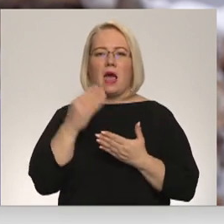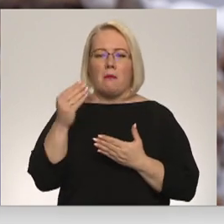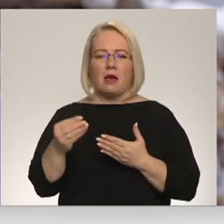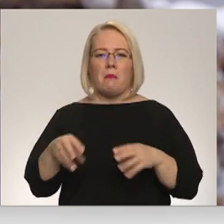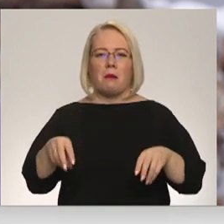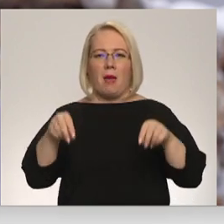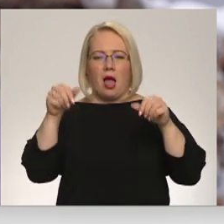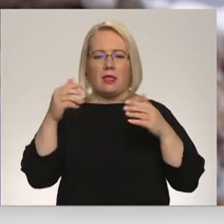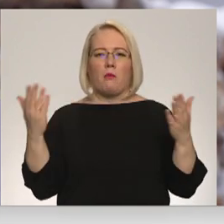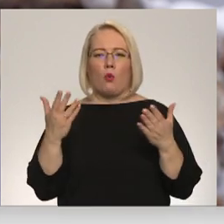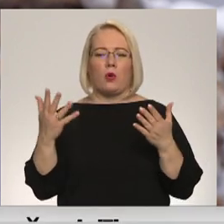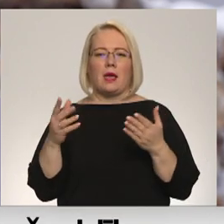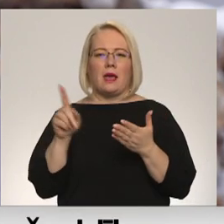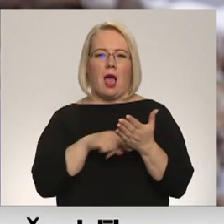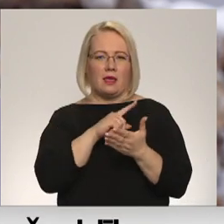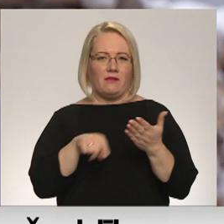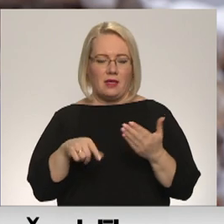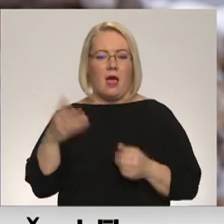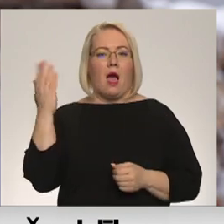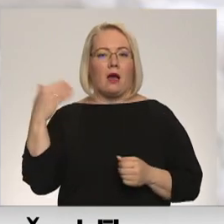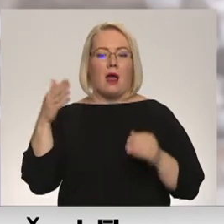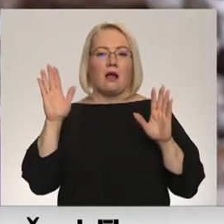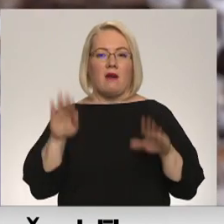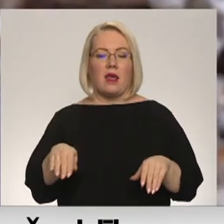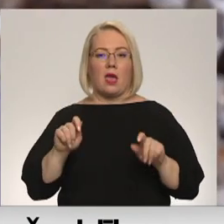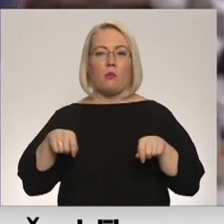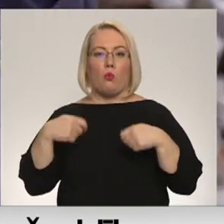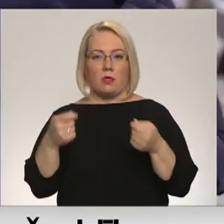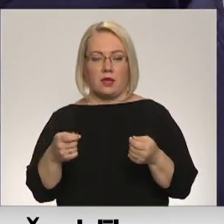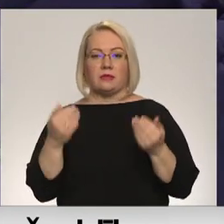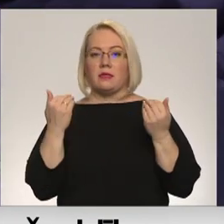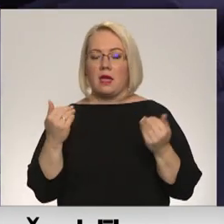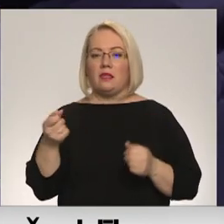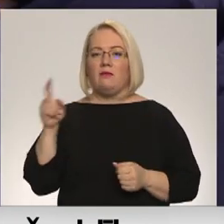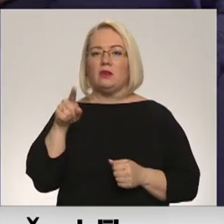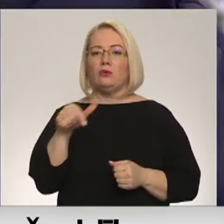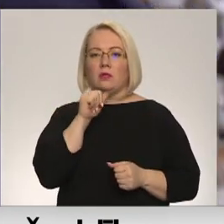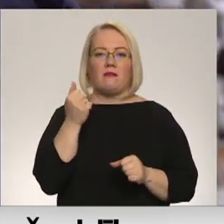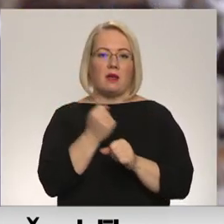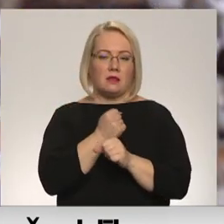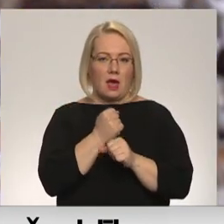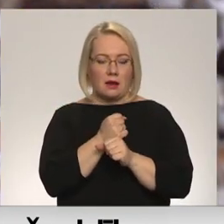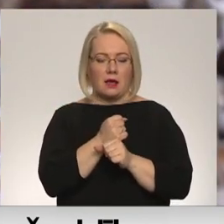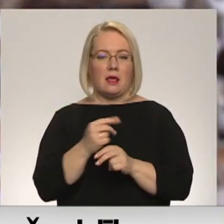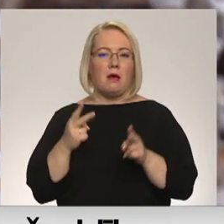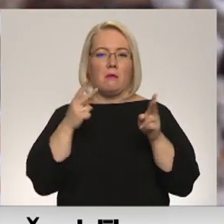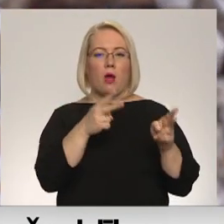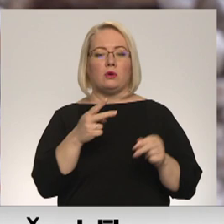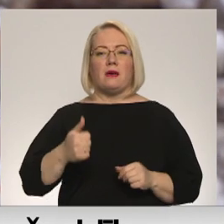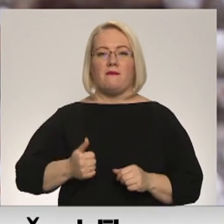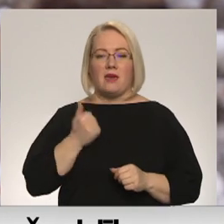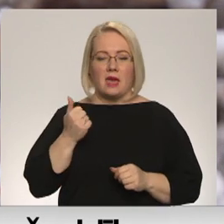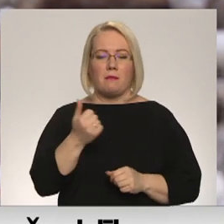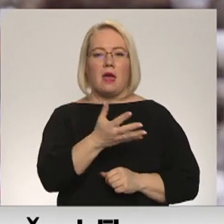ko tagad jautolizē. Agrāk mēs tos varējām nodot. Tagad to vairs nevaram darīt. Brauca pie mums firma ņemt